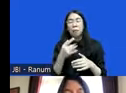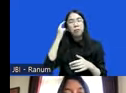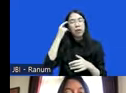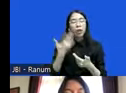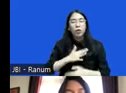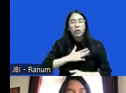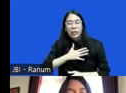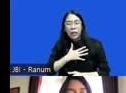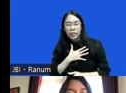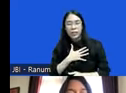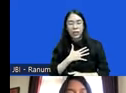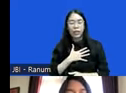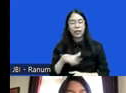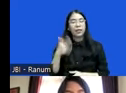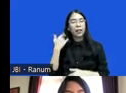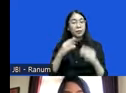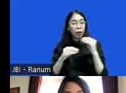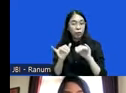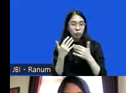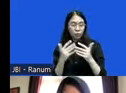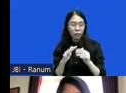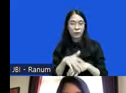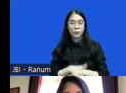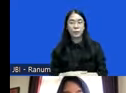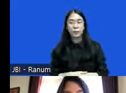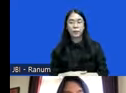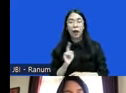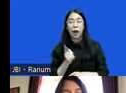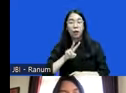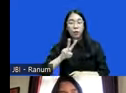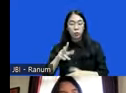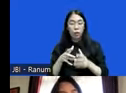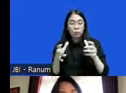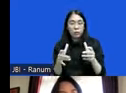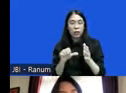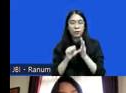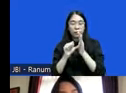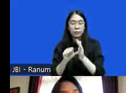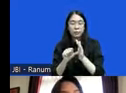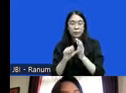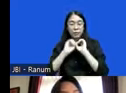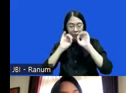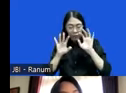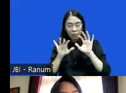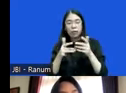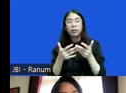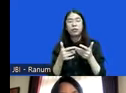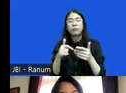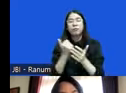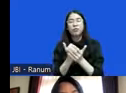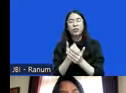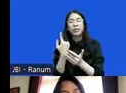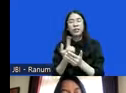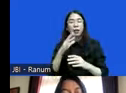bahas ada dua hal besar yang sebetulnya yang saya sampaikan nanti yang pertama adalah kita akan membaca